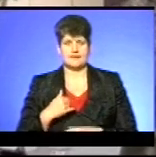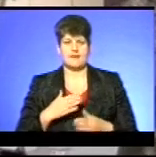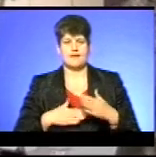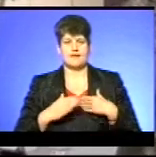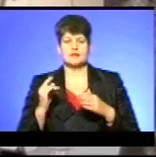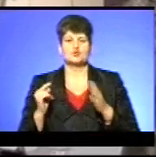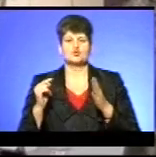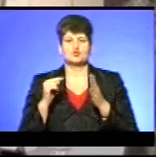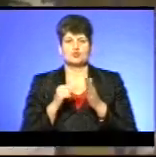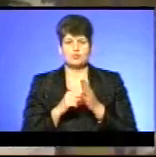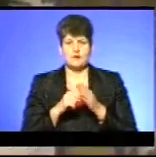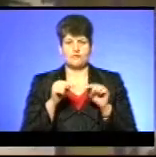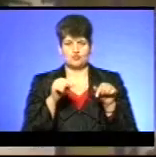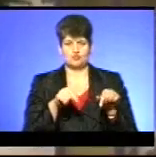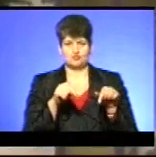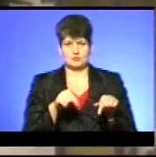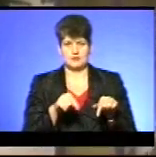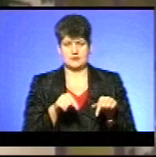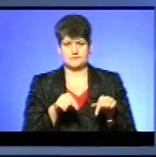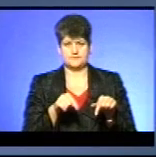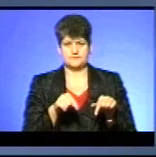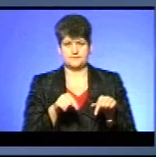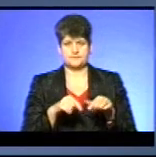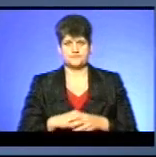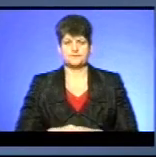потрапив сюди артилериста Боговіна.